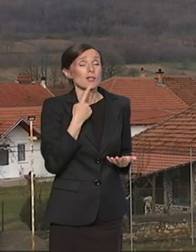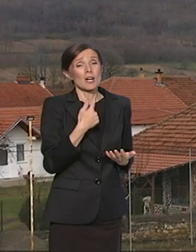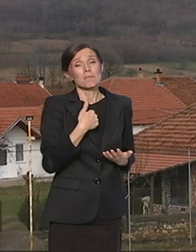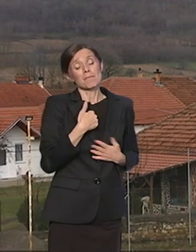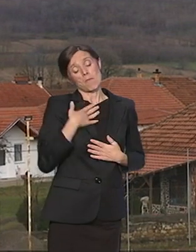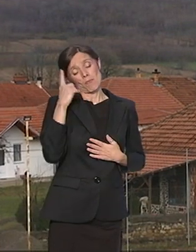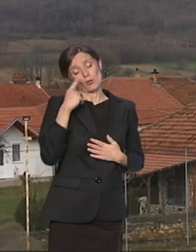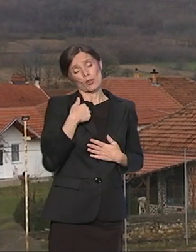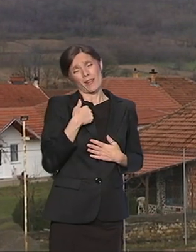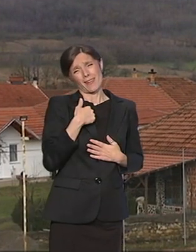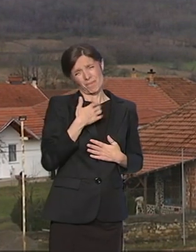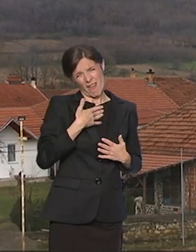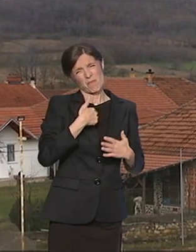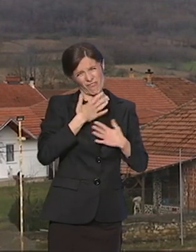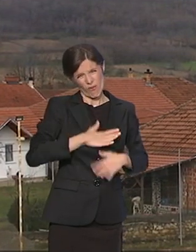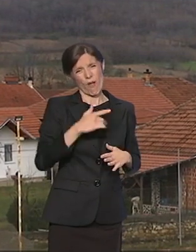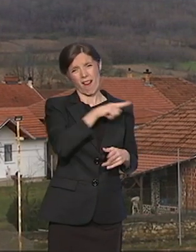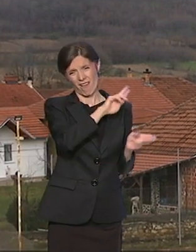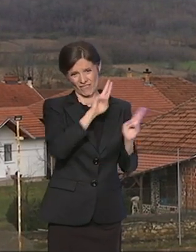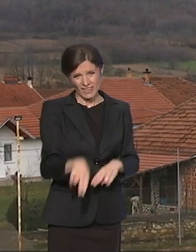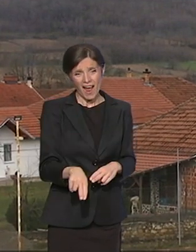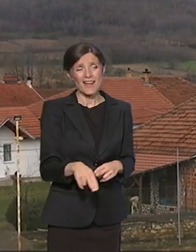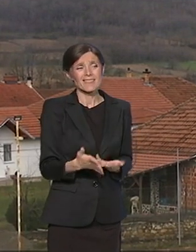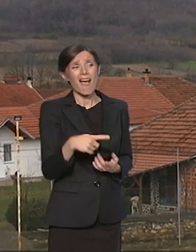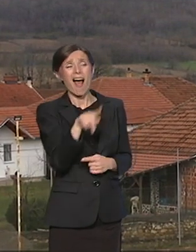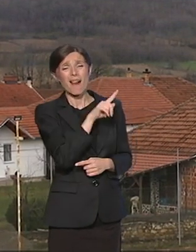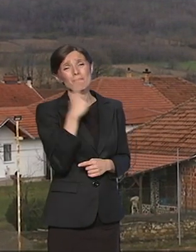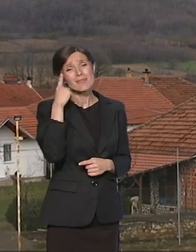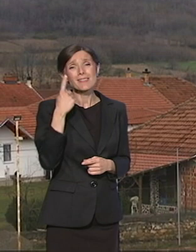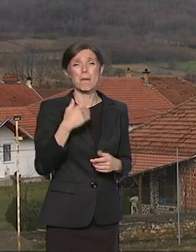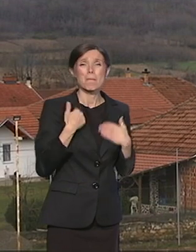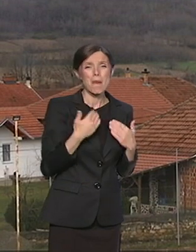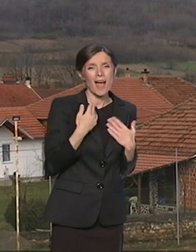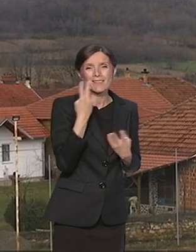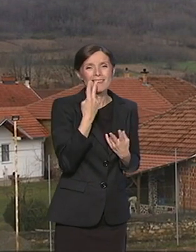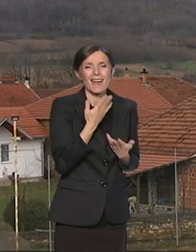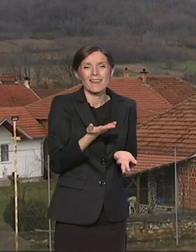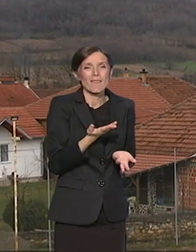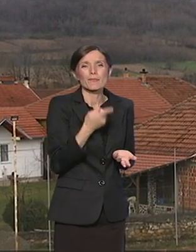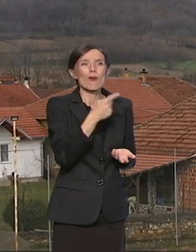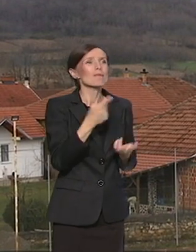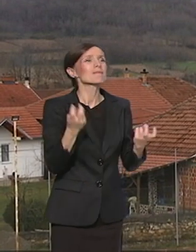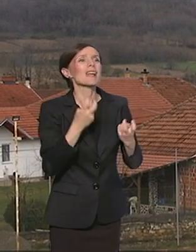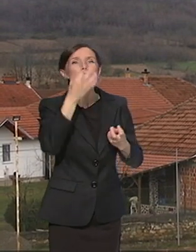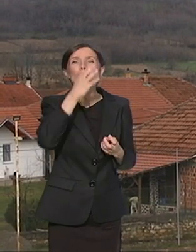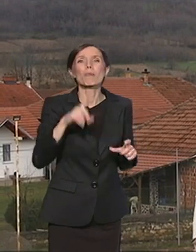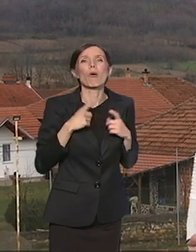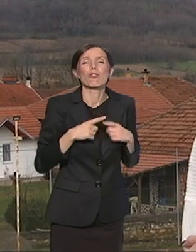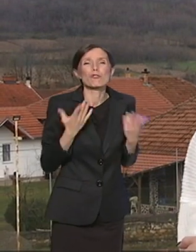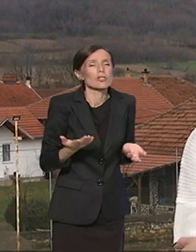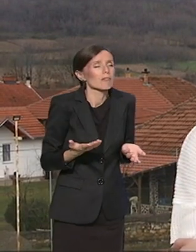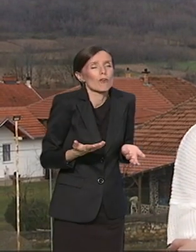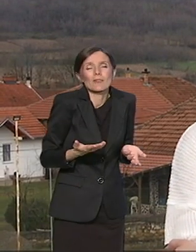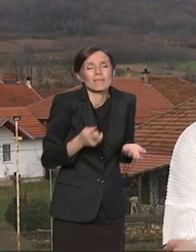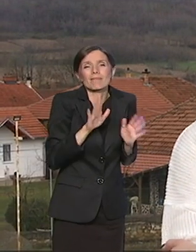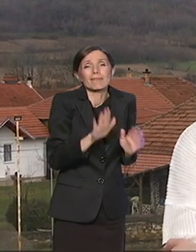vrate, ali shodno njihovim godinama, mladi su, naravno, potraga za boljim životom, to je nešto neminovno i jednostavno moramo